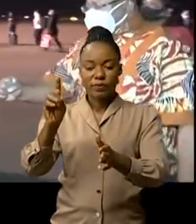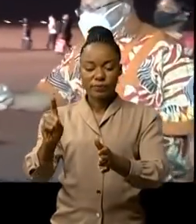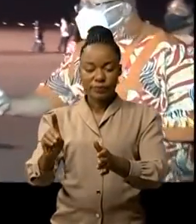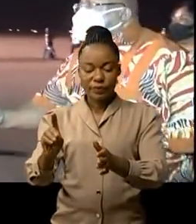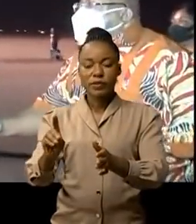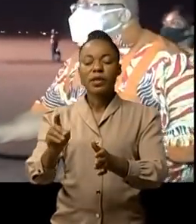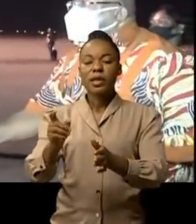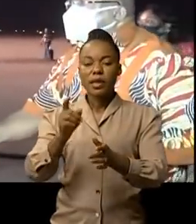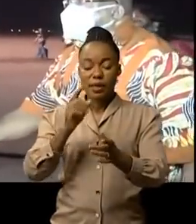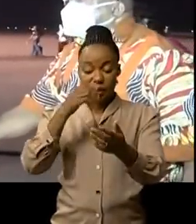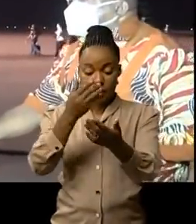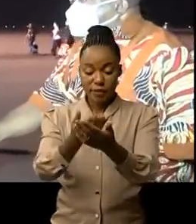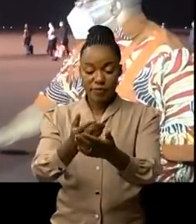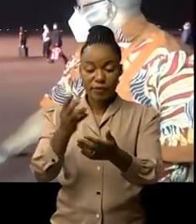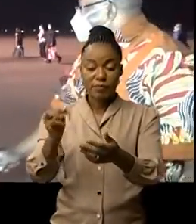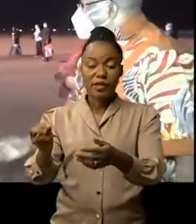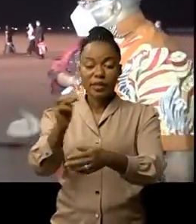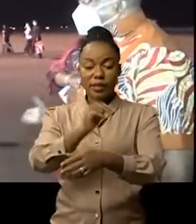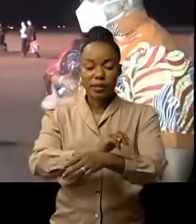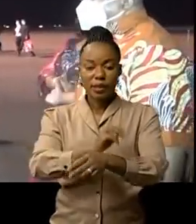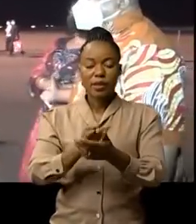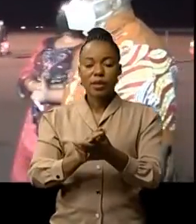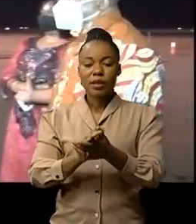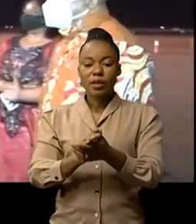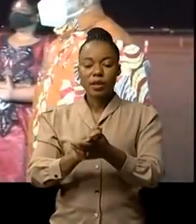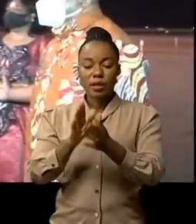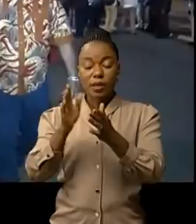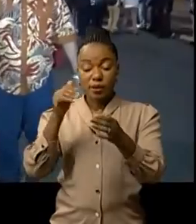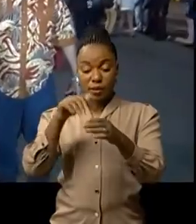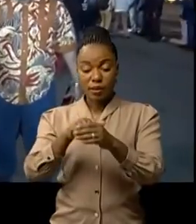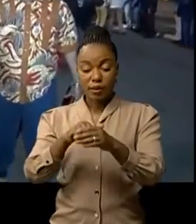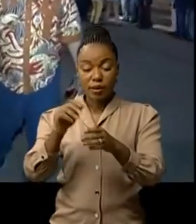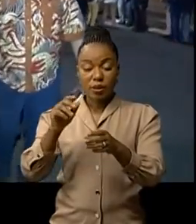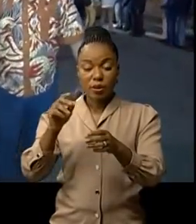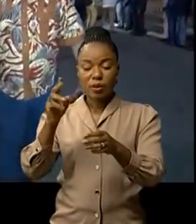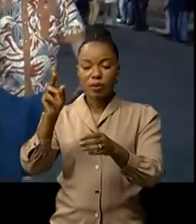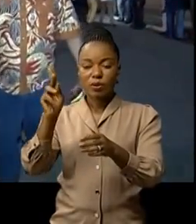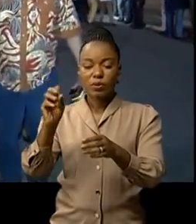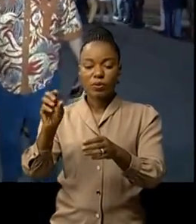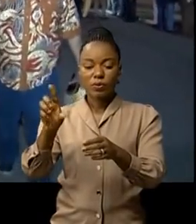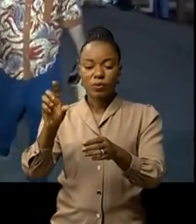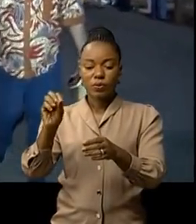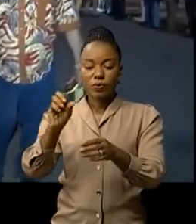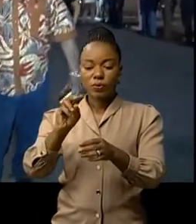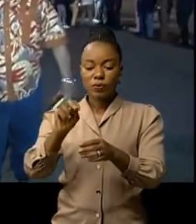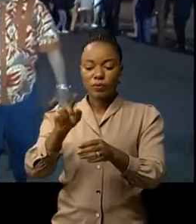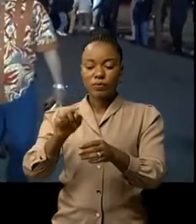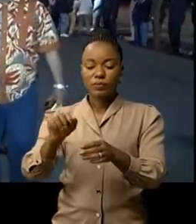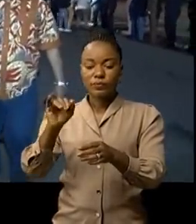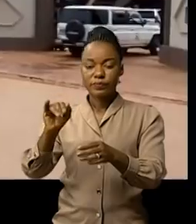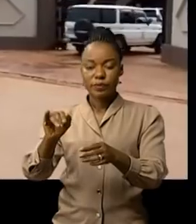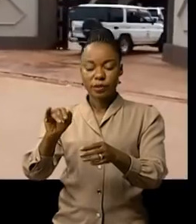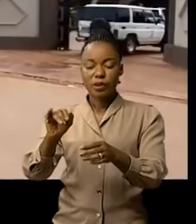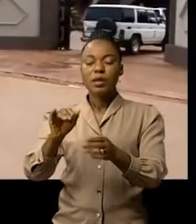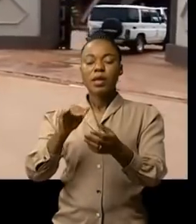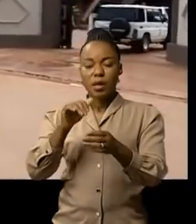est arrivé mercredi 8 septembre 2021 à Colusie au Loalaba reçu en audience accompagné du